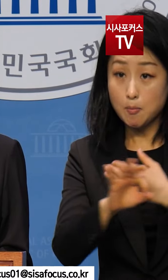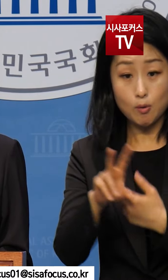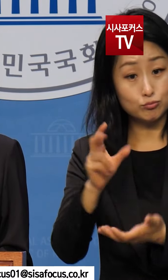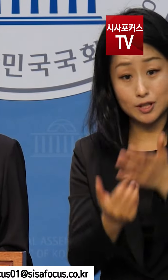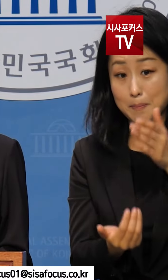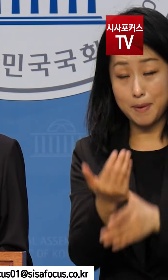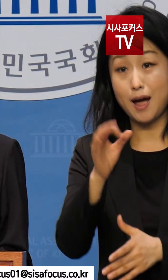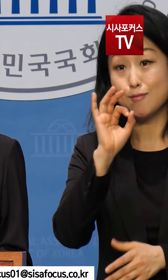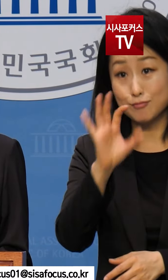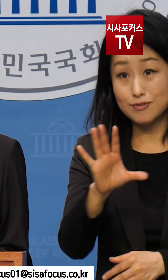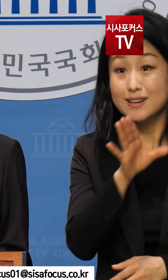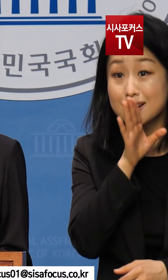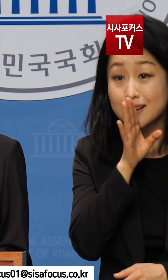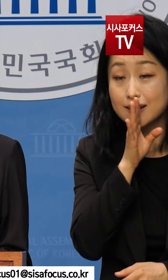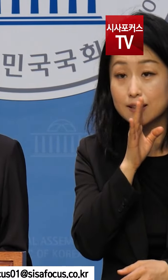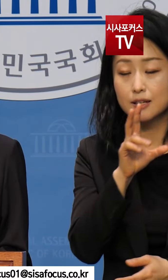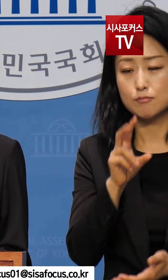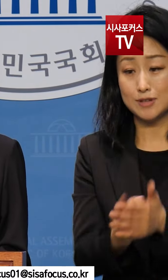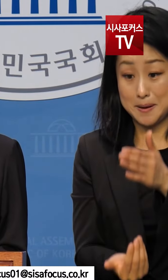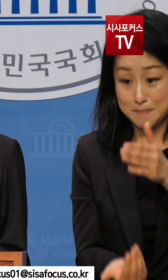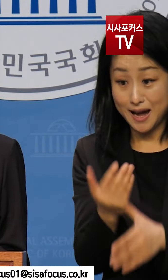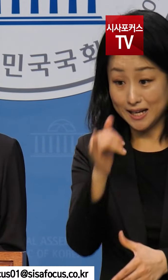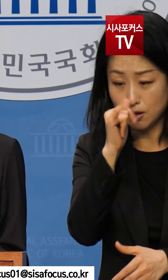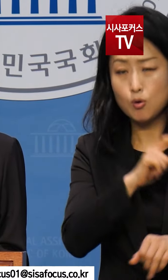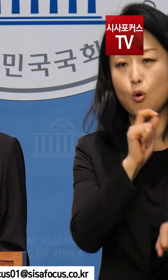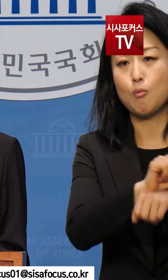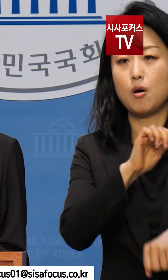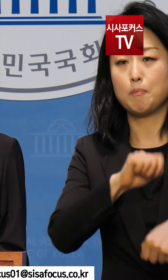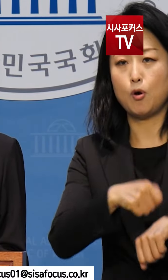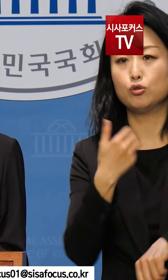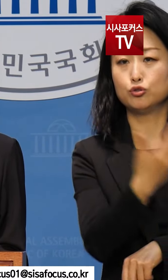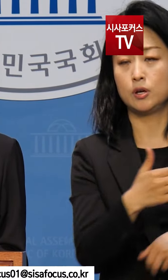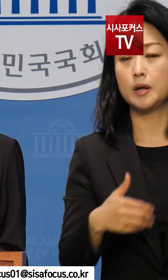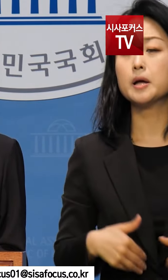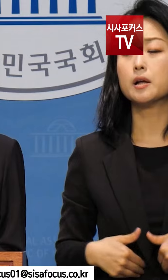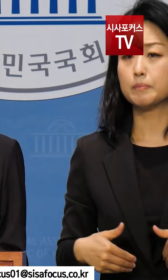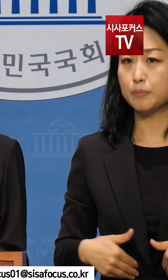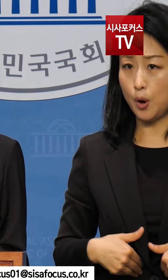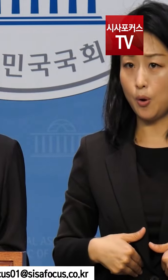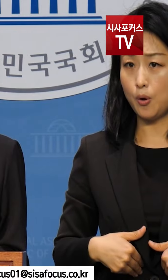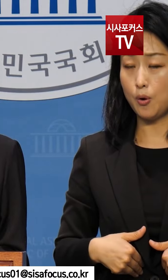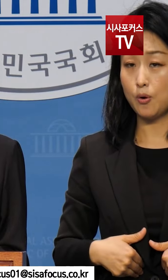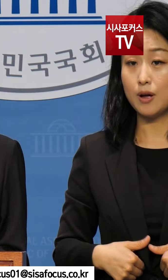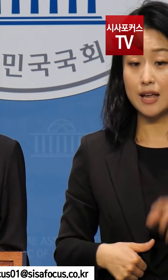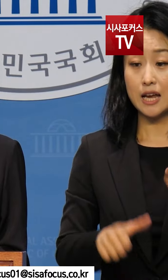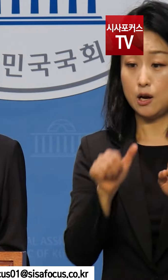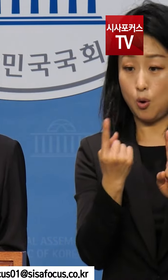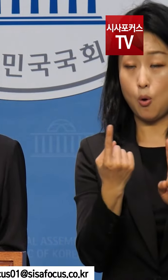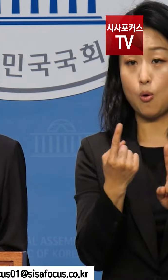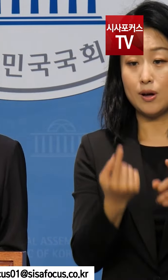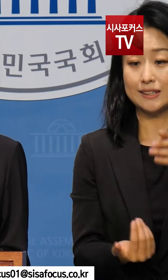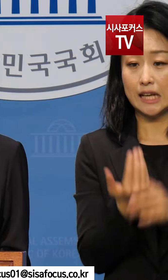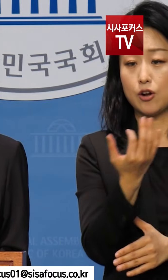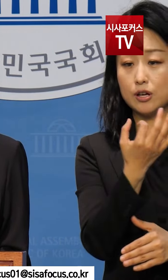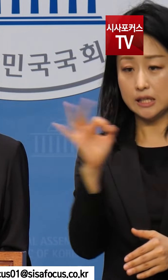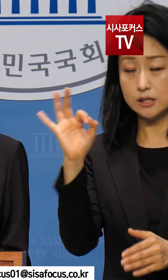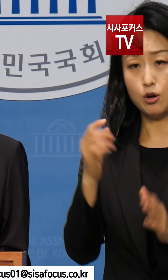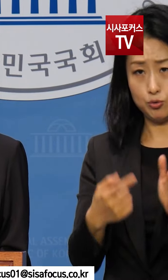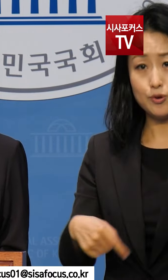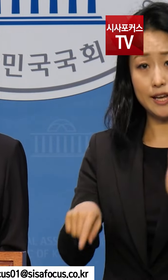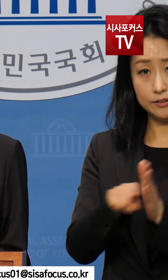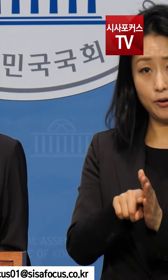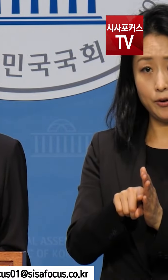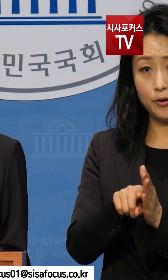일어나지 않았을 참사였기 때문입니다. 5성 참사가 중대시민재해 1호 사건으로 인정될 수 있도록 하기